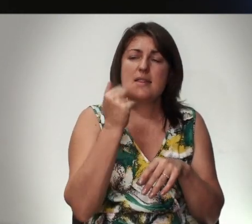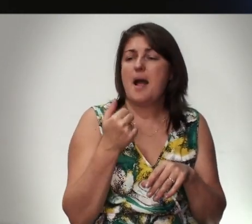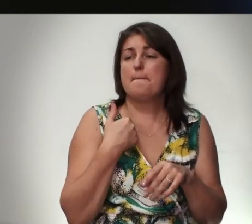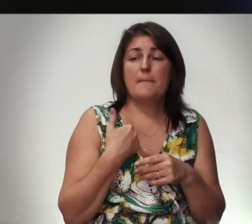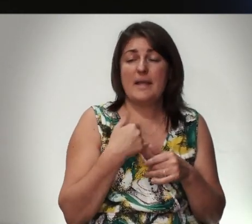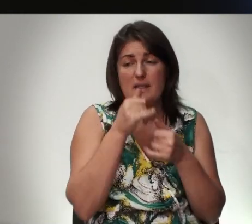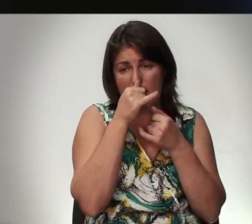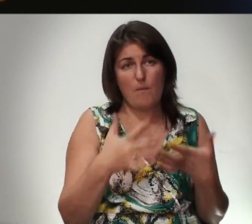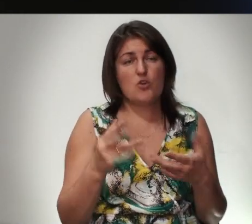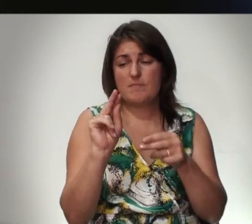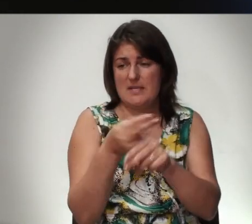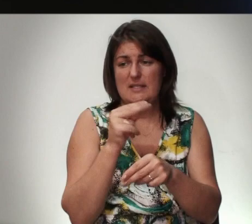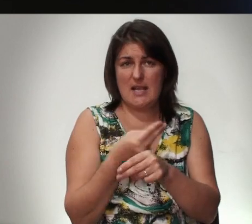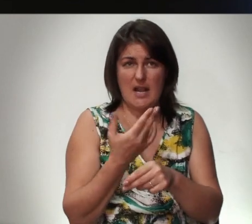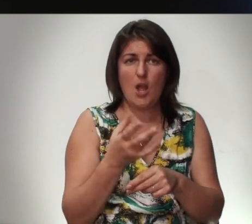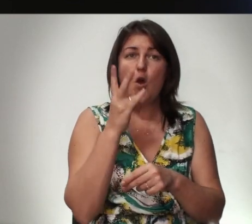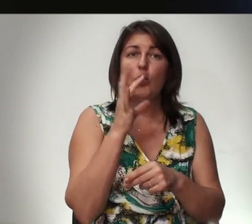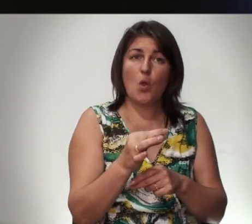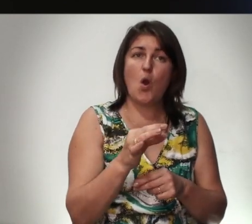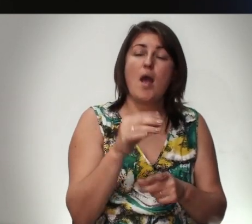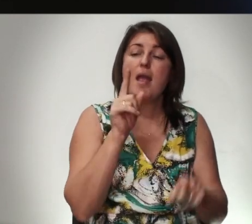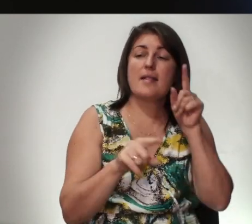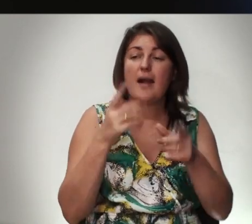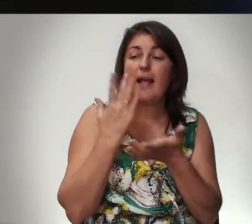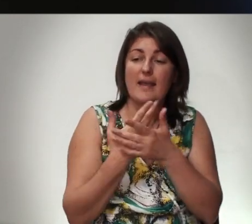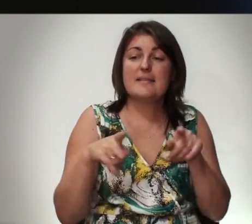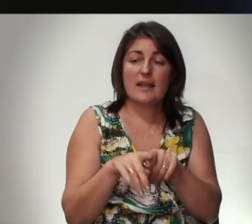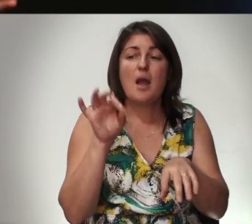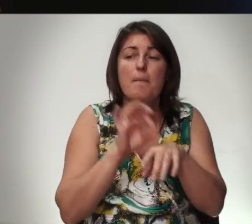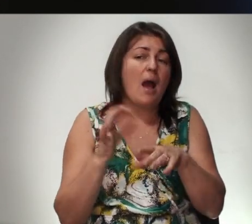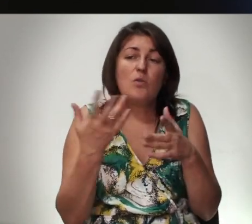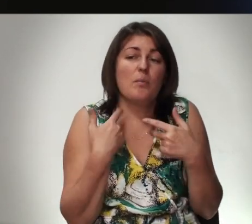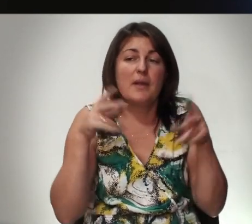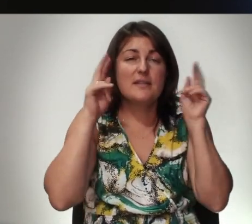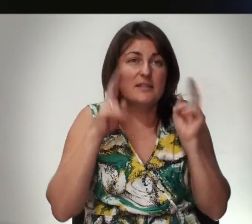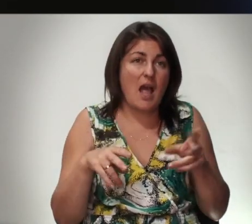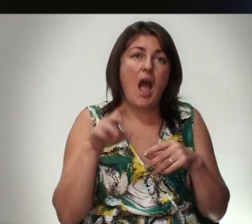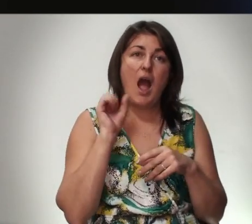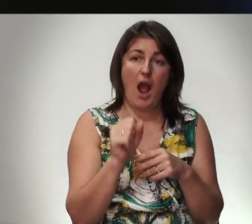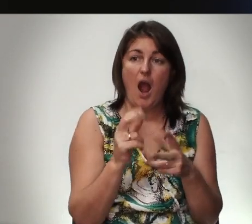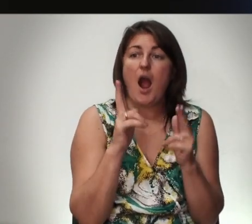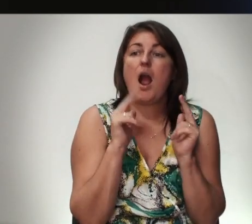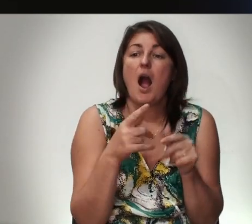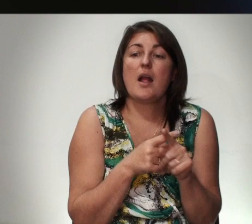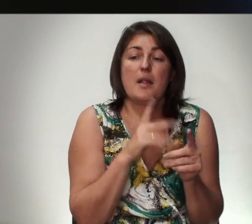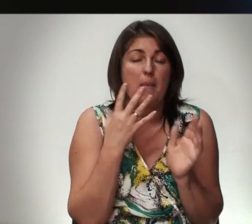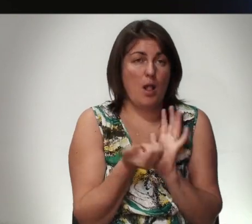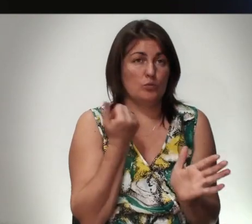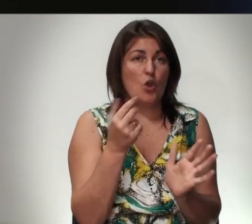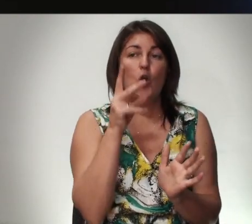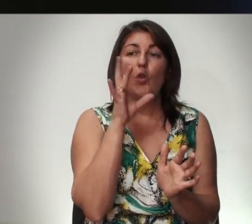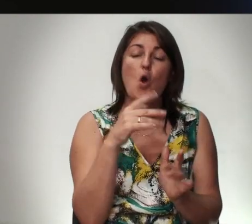можем Исселить Но иногда Есть такие болезни Которые мы не знаем А как это получится